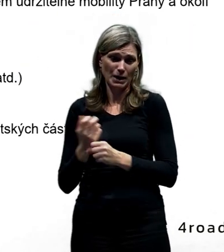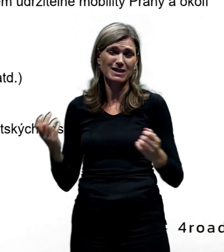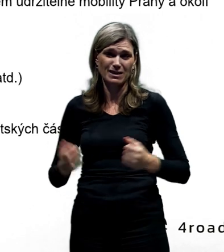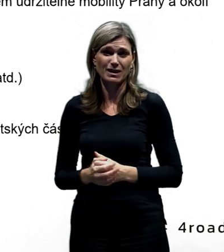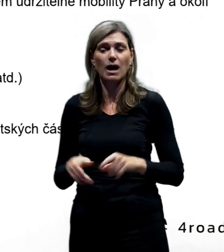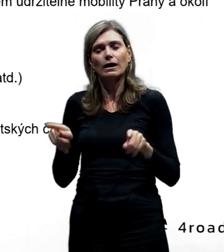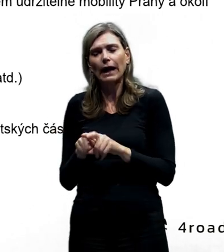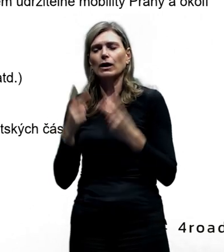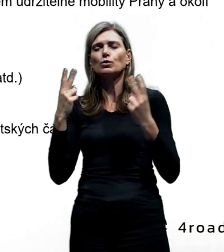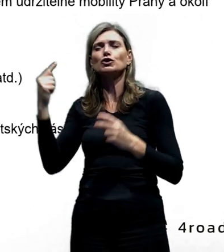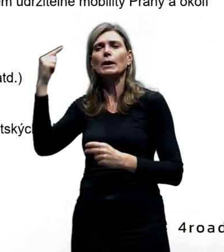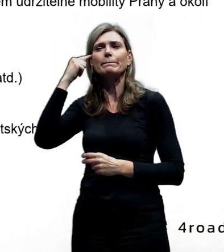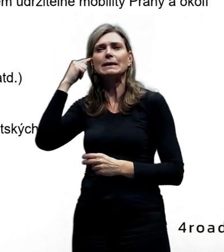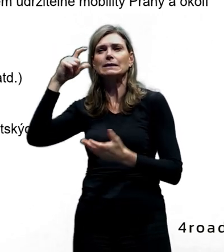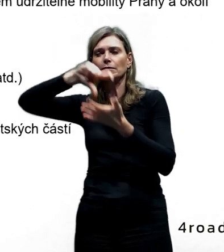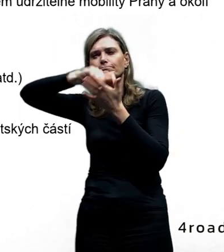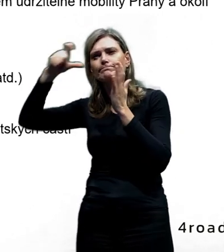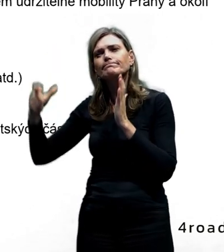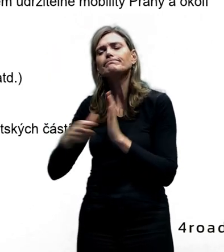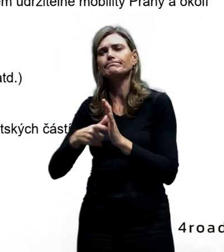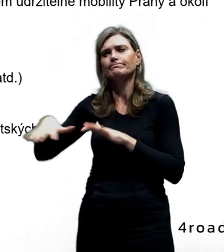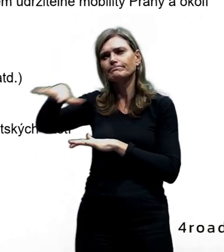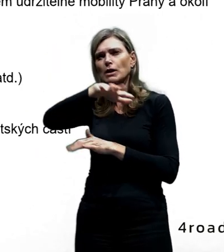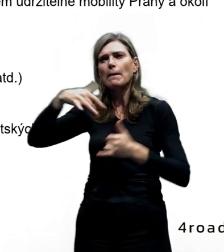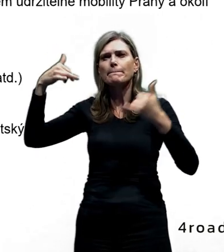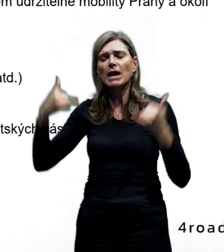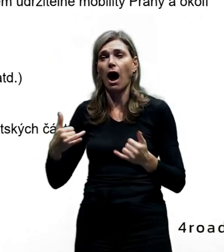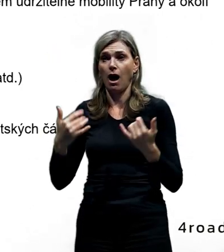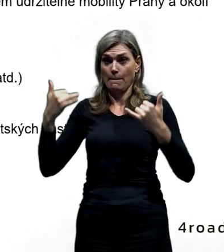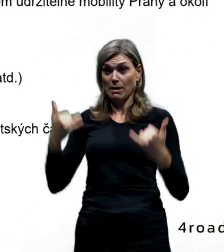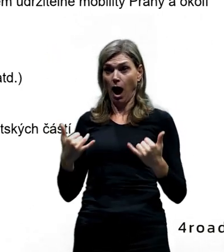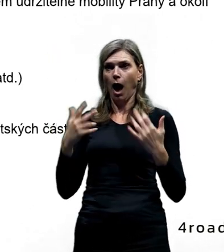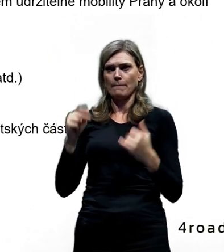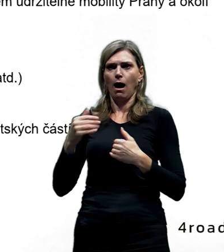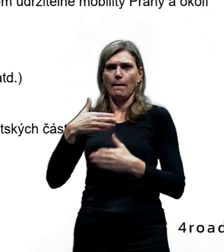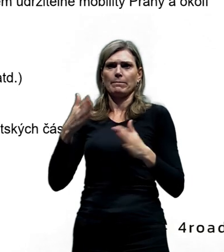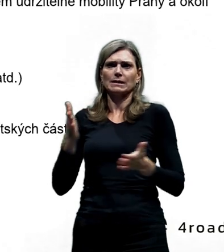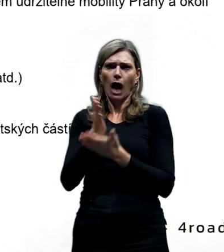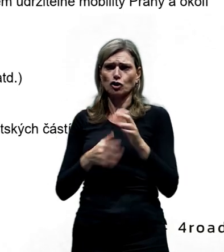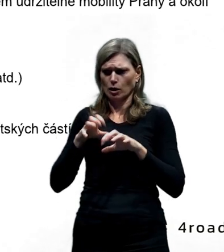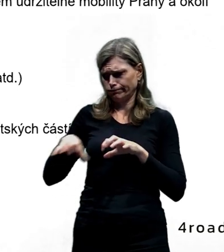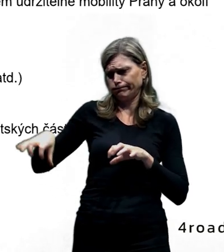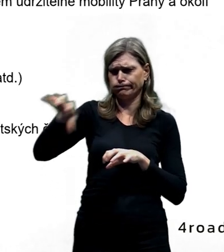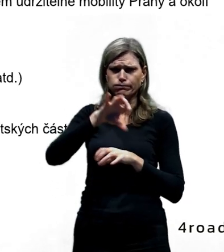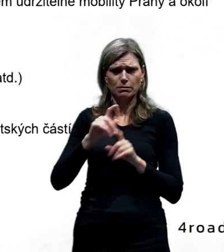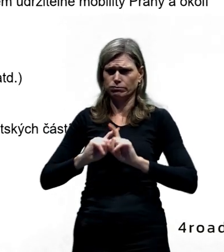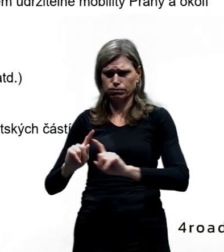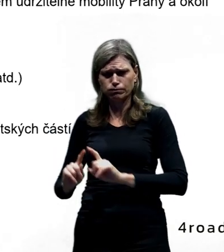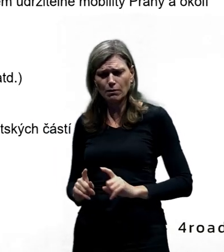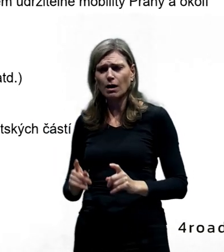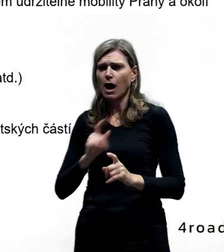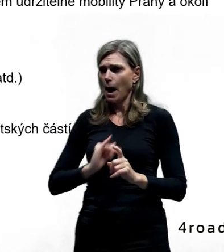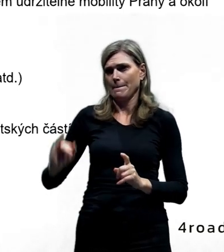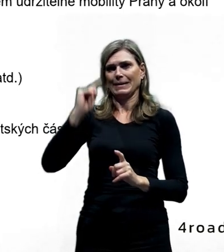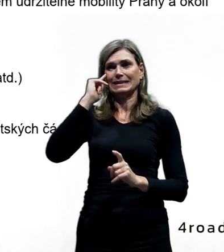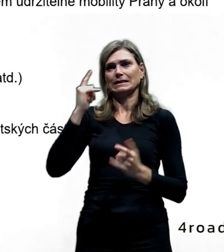vhodný urbanistický řešení Prahy jednotlivých městských částí, ať už stávajících nebo